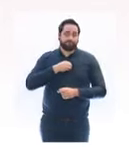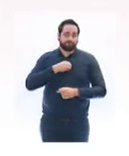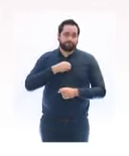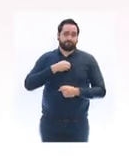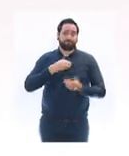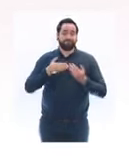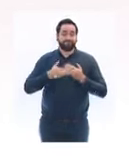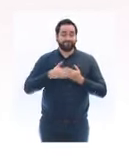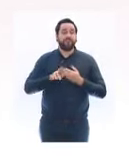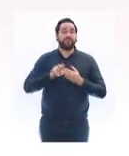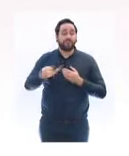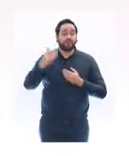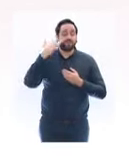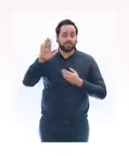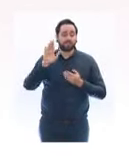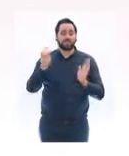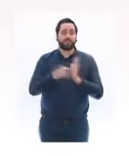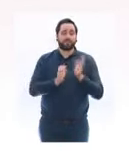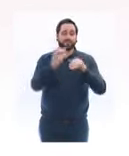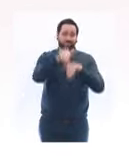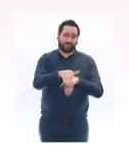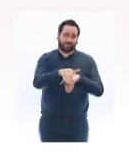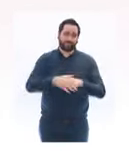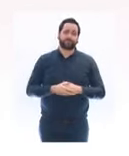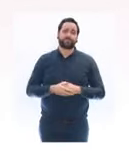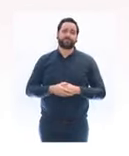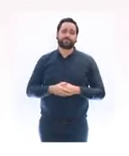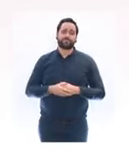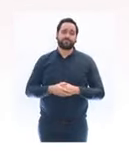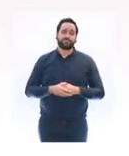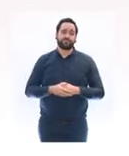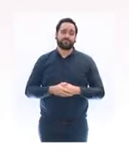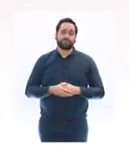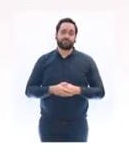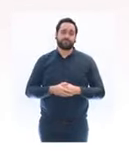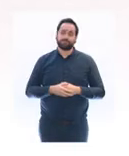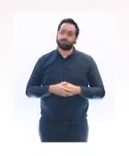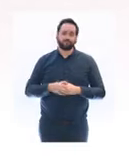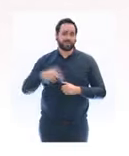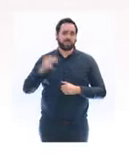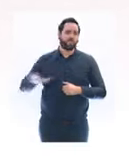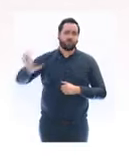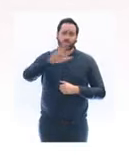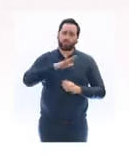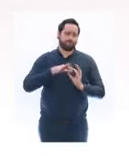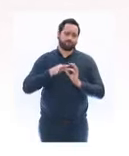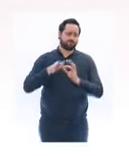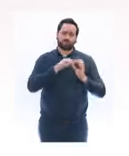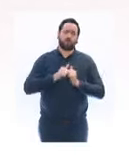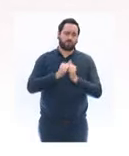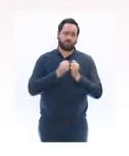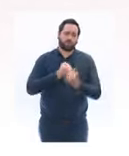de la fête de la Toussaint. Je veux leur dire ici que la nation partage leurs douleurs et leurs immenses émotions.